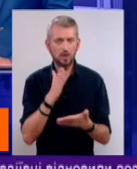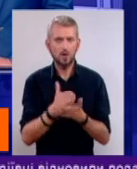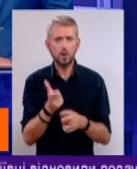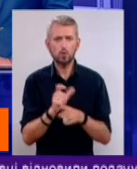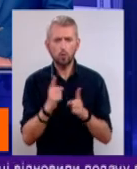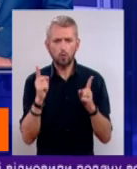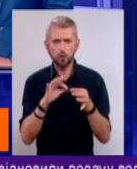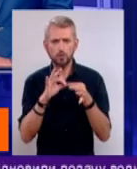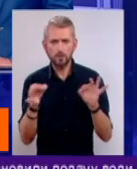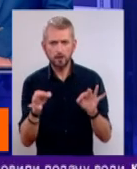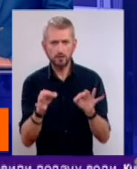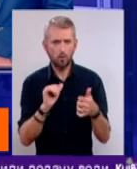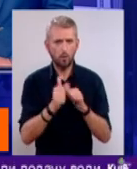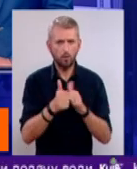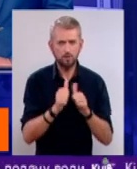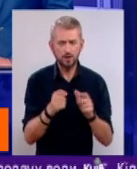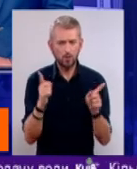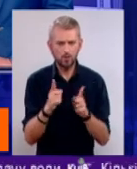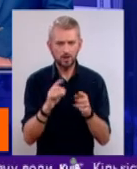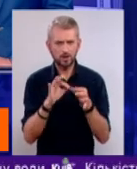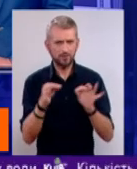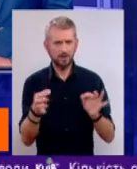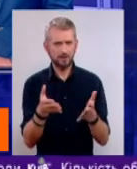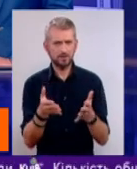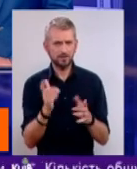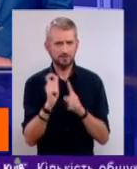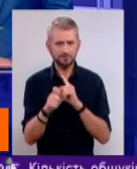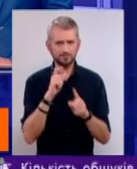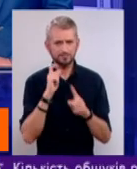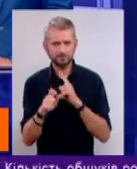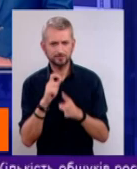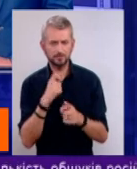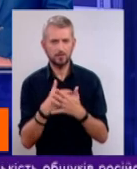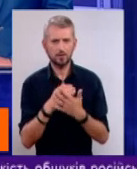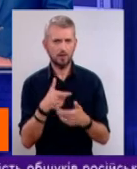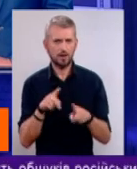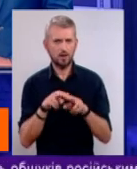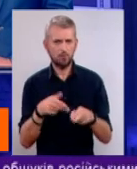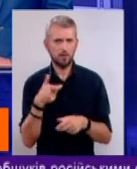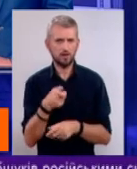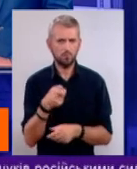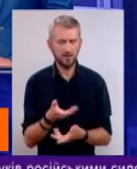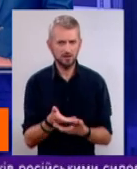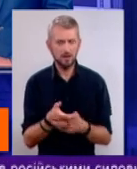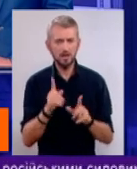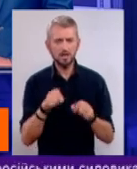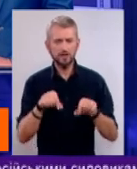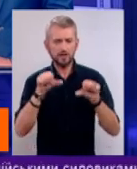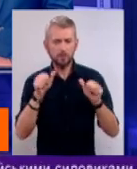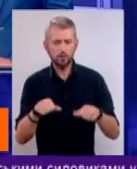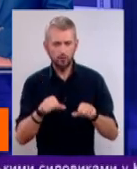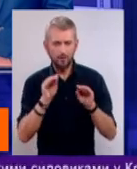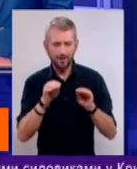короткі фрази-обміни, не отакі коротенькі такі, по типу СМС. Навіть формування своєї